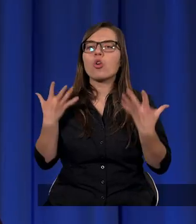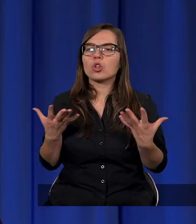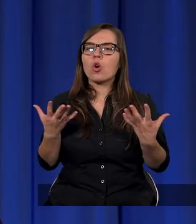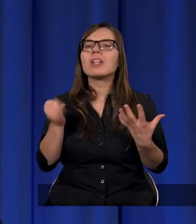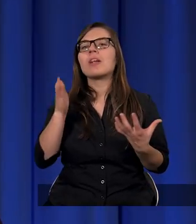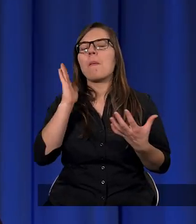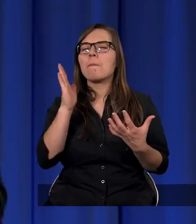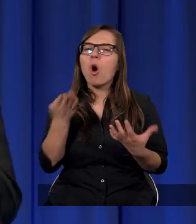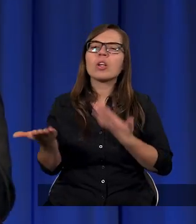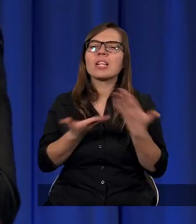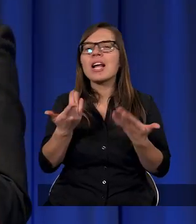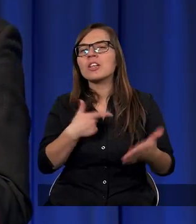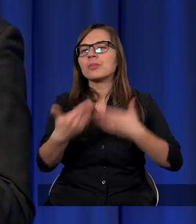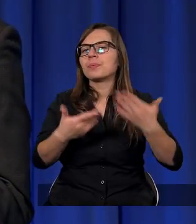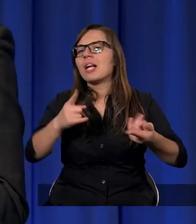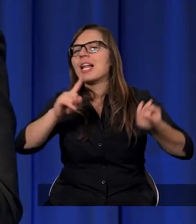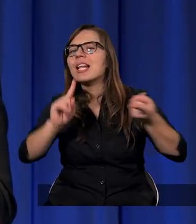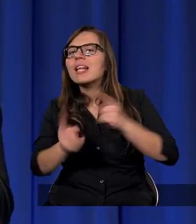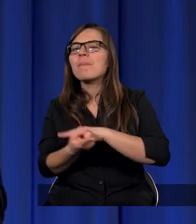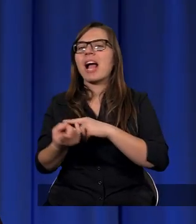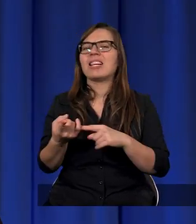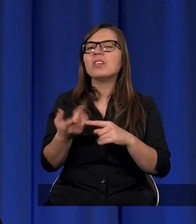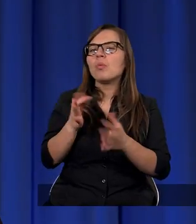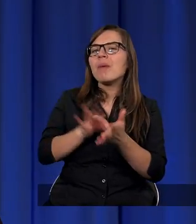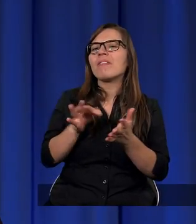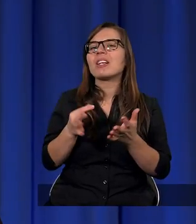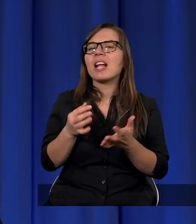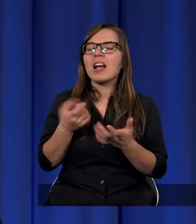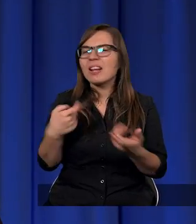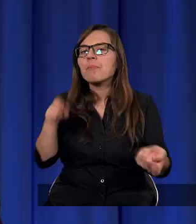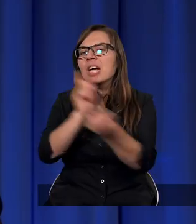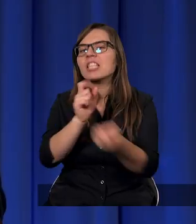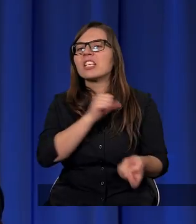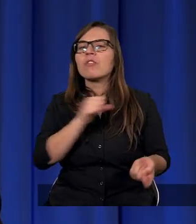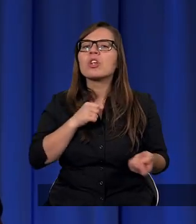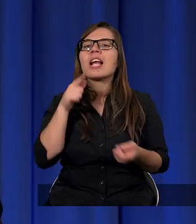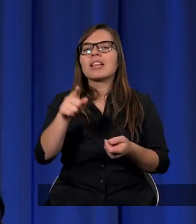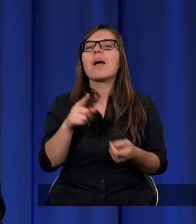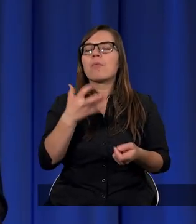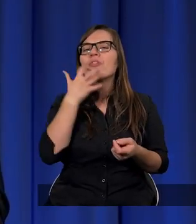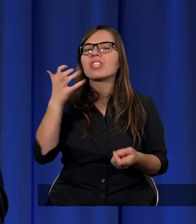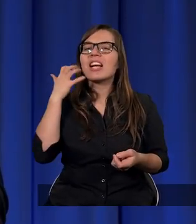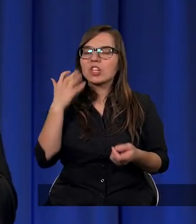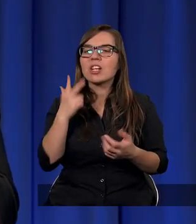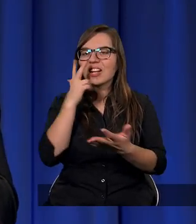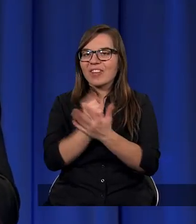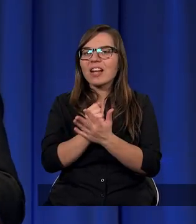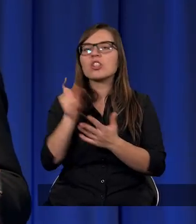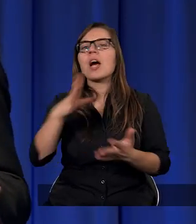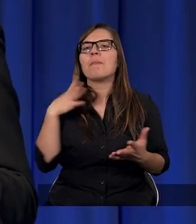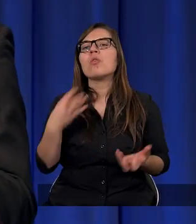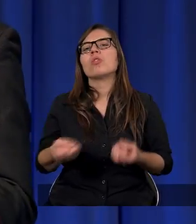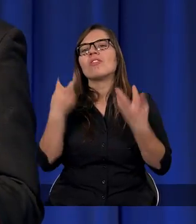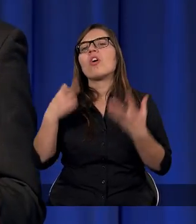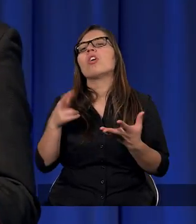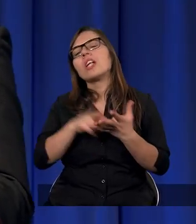No i potem gdzieś zmienił to troszkę, już jakby sprzeciwił się temu swojemu wcześniejszemu stwierdzeniu, że był stworzony.